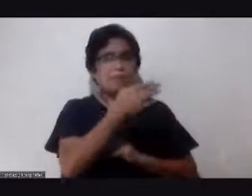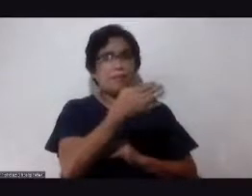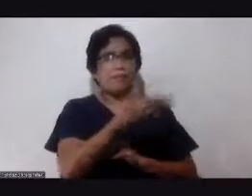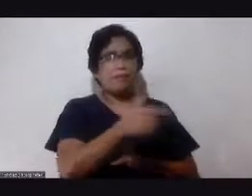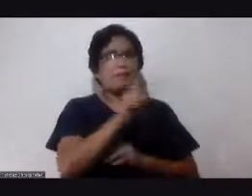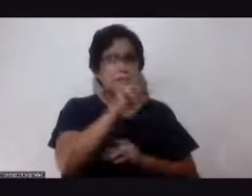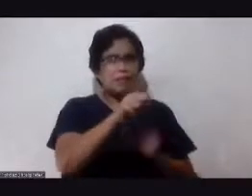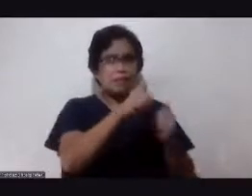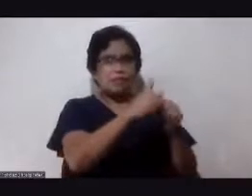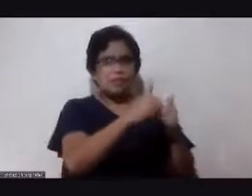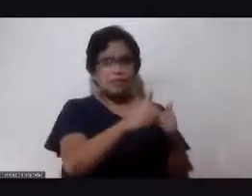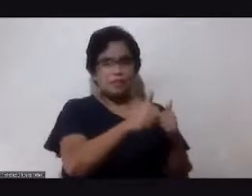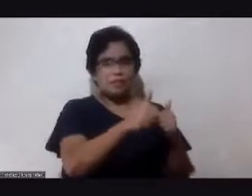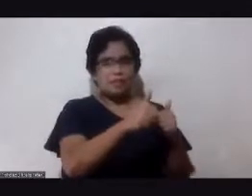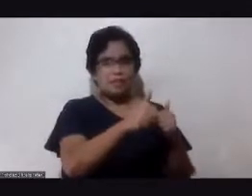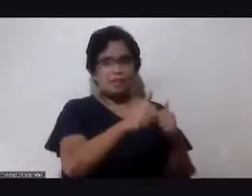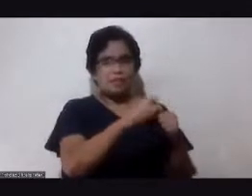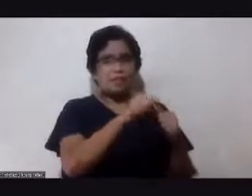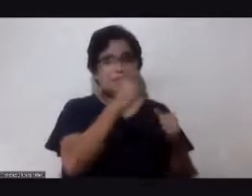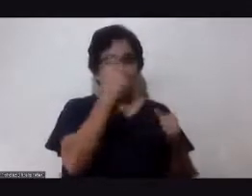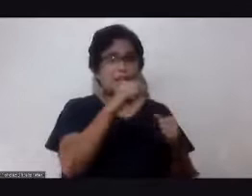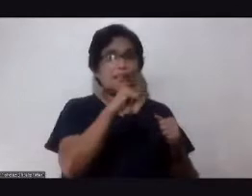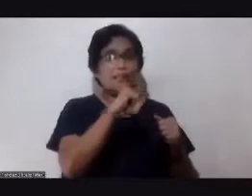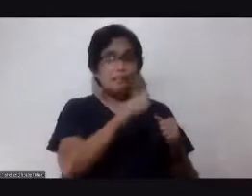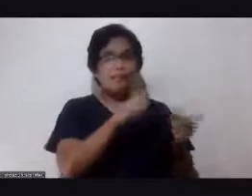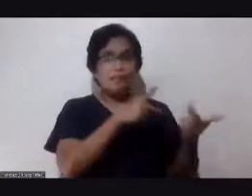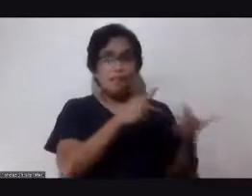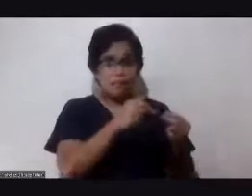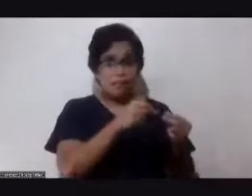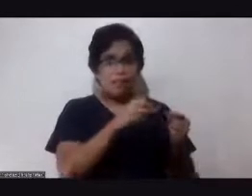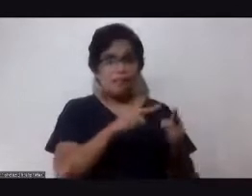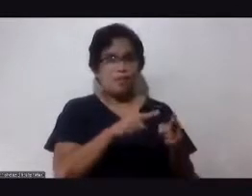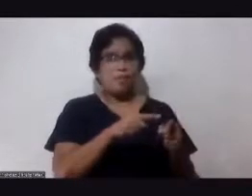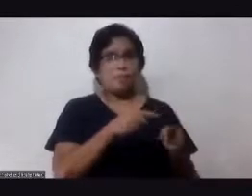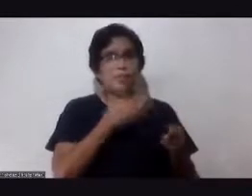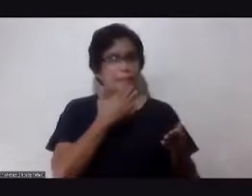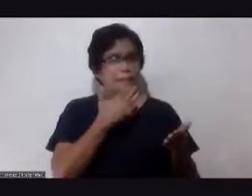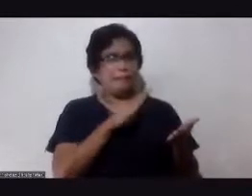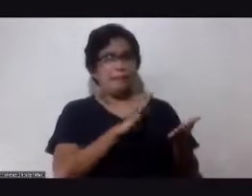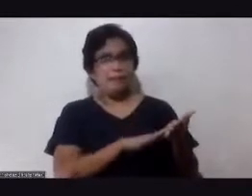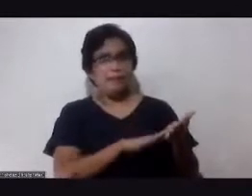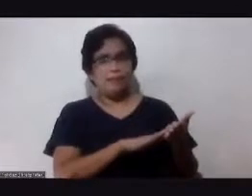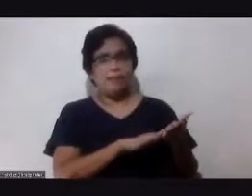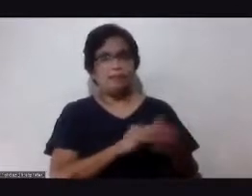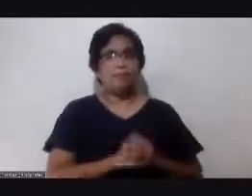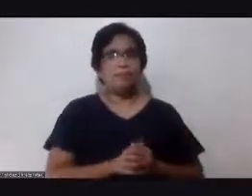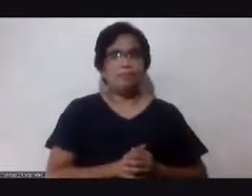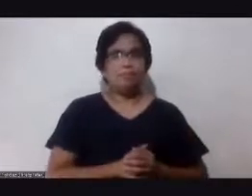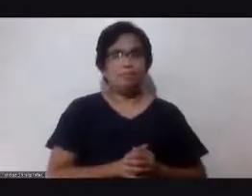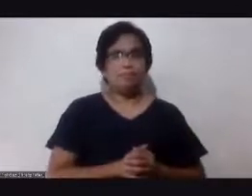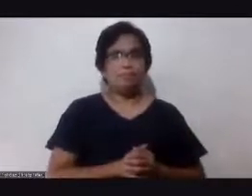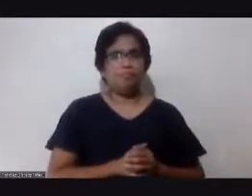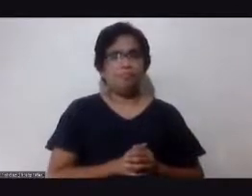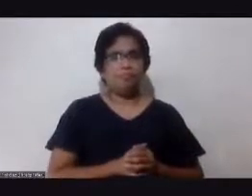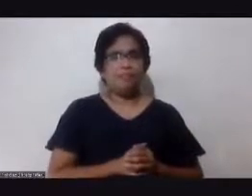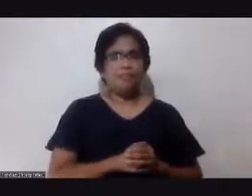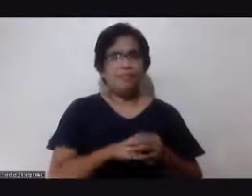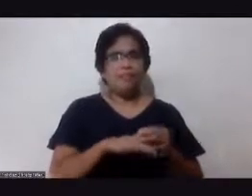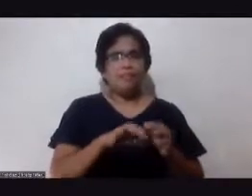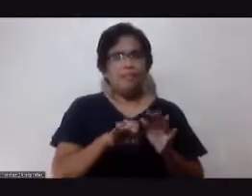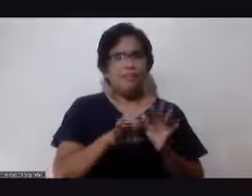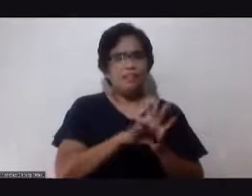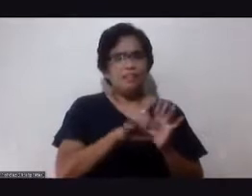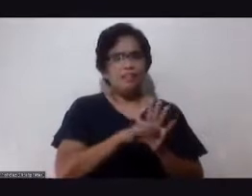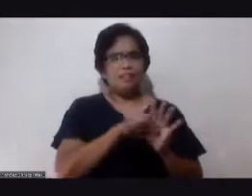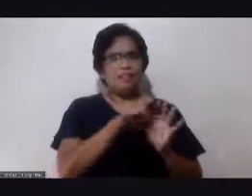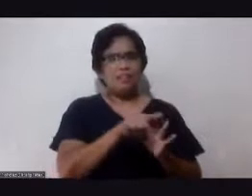na. At parang hindi mo na siya gawin, di ba? Yung makakasamay. at magsisiruin naman tayo, Padre Benson, sa mga